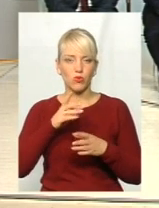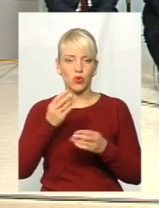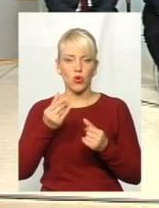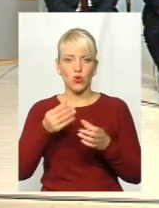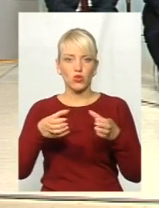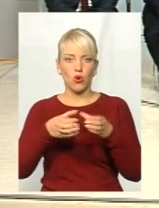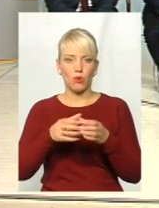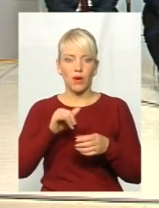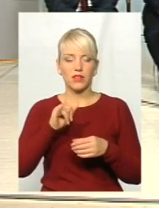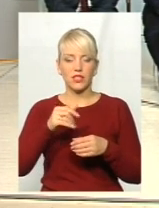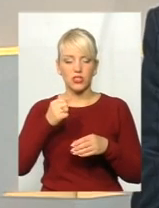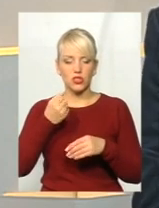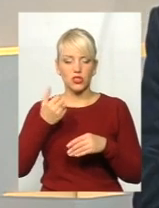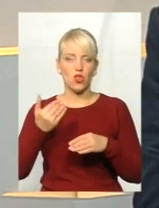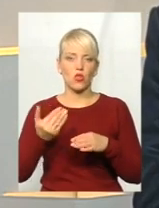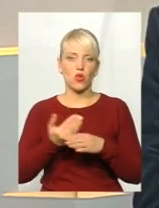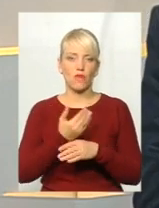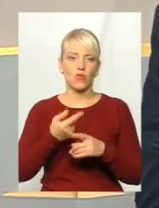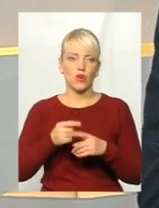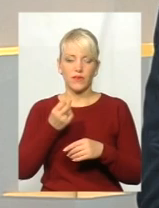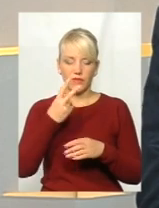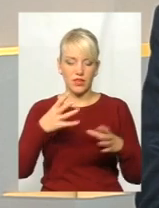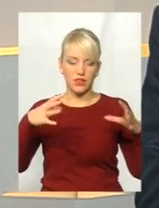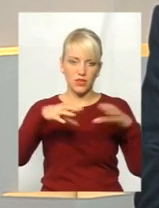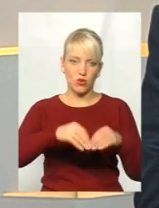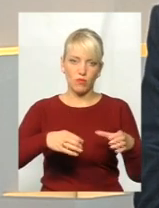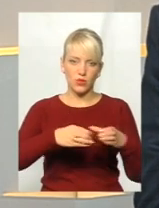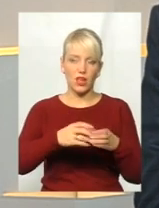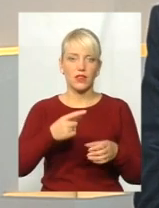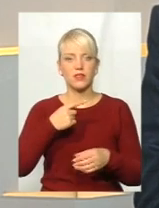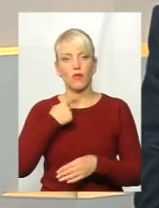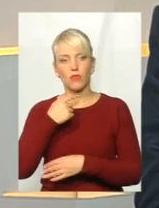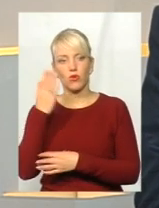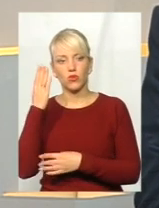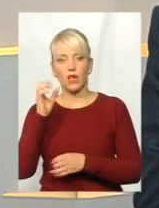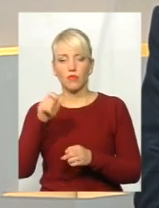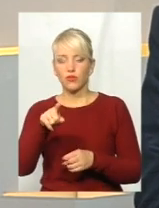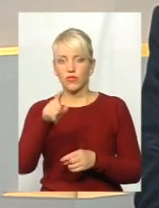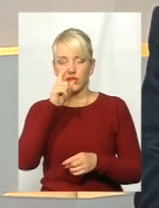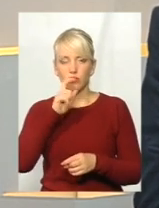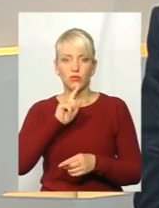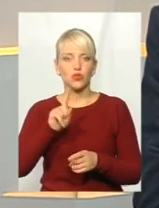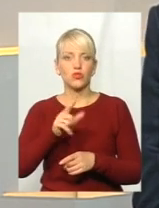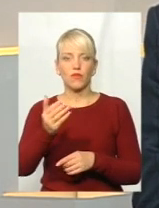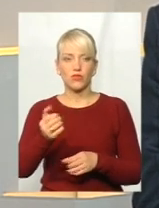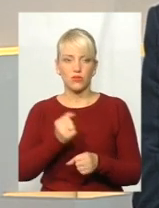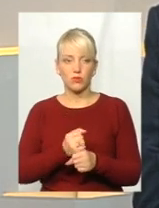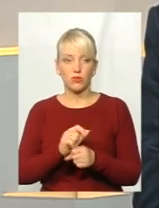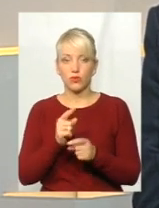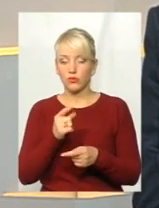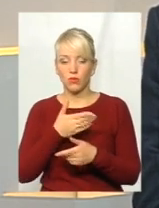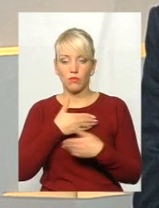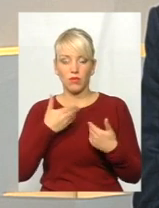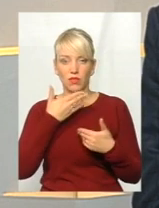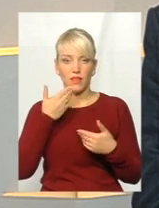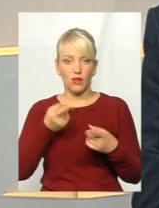і знову нас говорять, от 12 об'єдналися, от проголосуйте, а може вони ще не до кінця зрозуміли, що вони зробили. Чому ми не